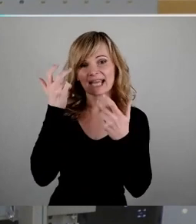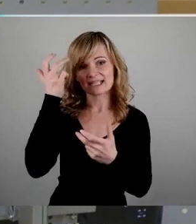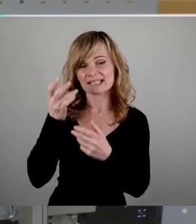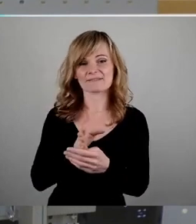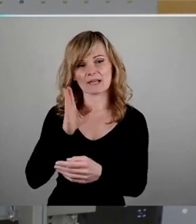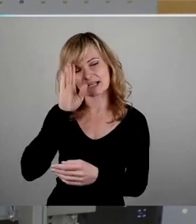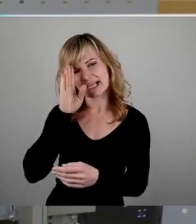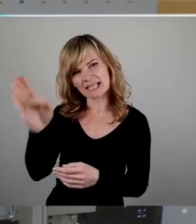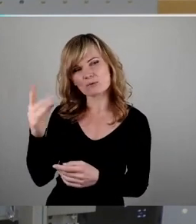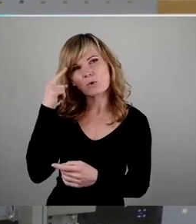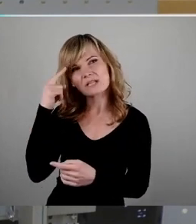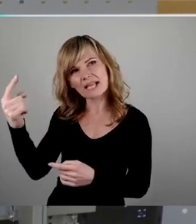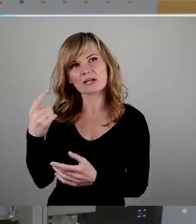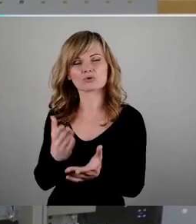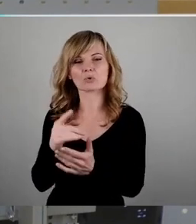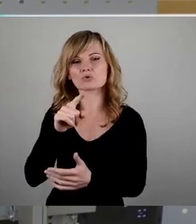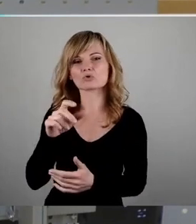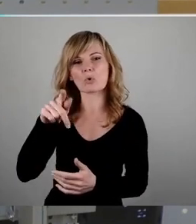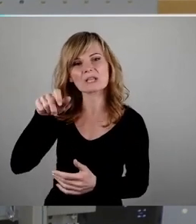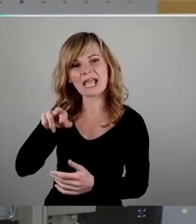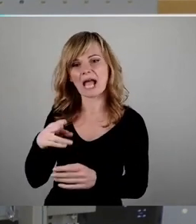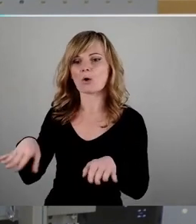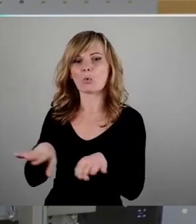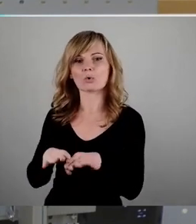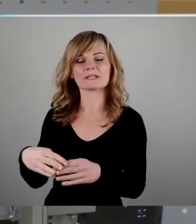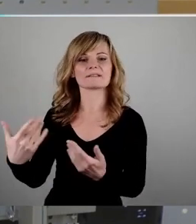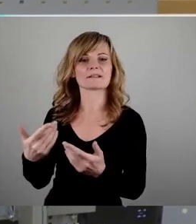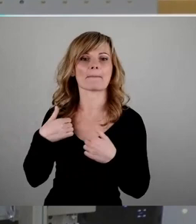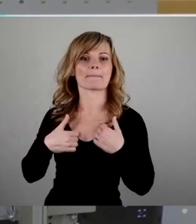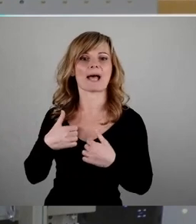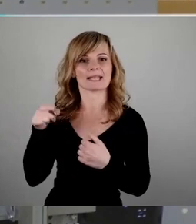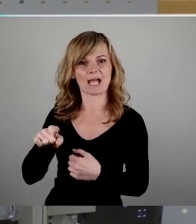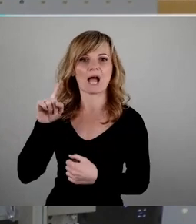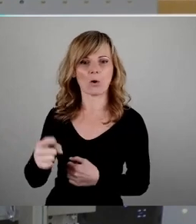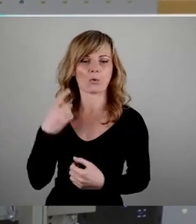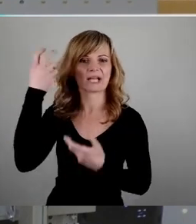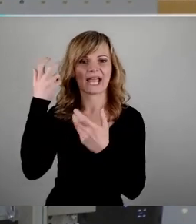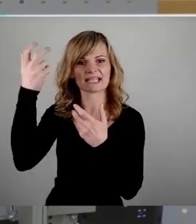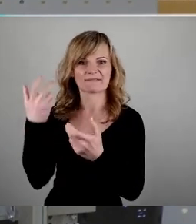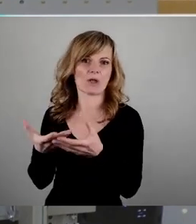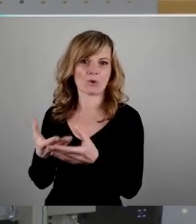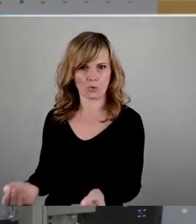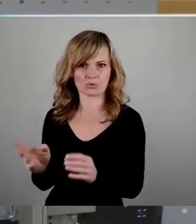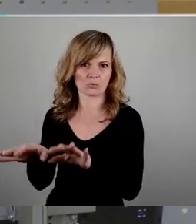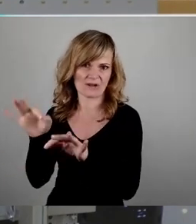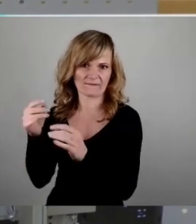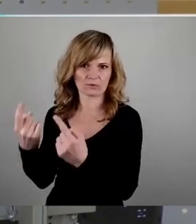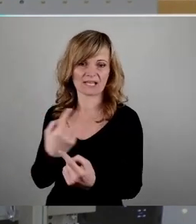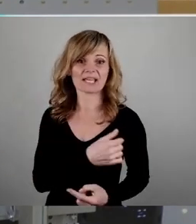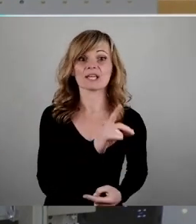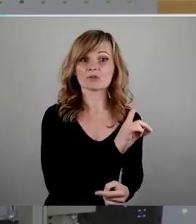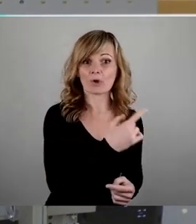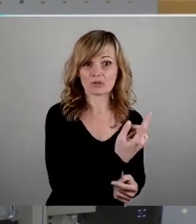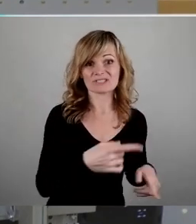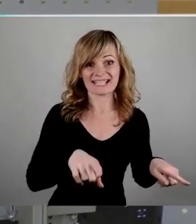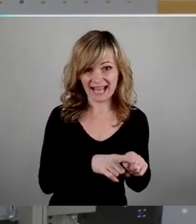einmal die Situation im Tschurnergrundbad. Auch dort ist eine kreative Lösung entstanden. Ich sage nicht, dass wir Deutschen jetzt auf die gleiche Weise